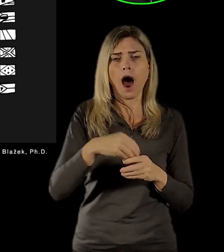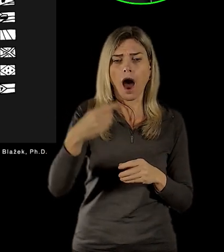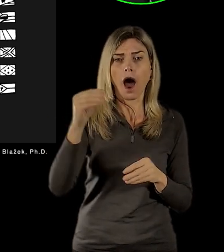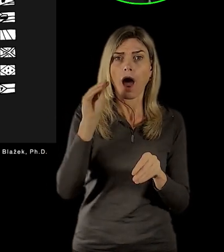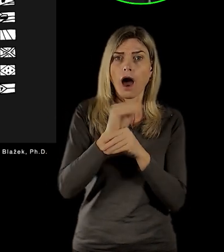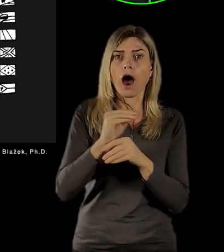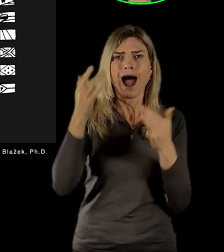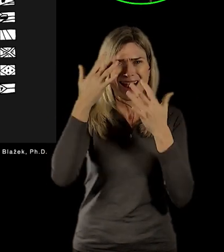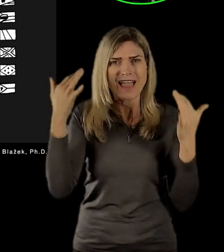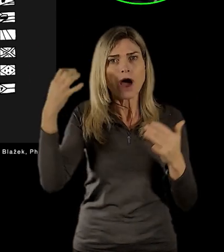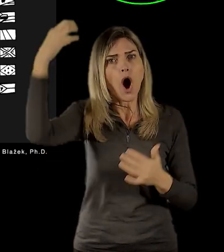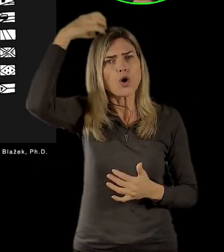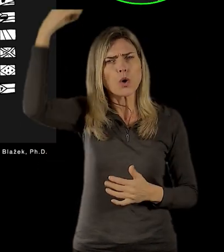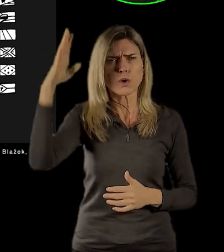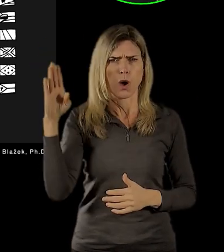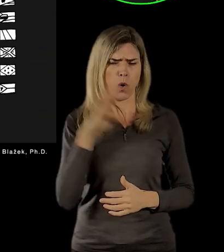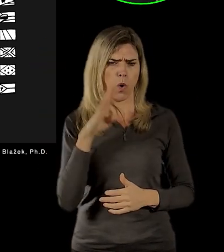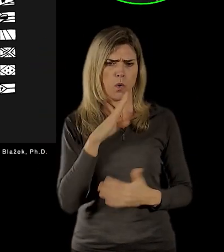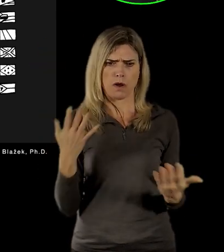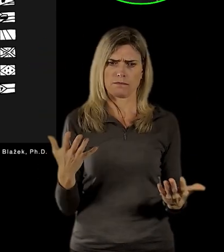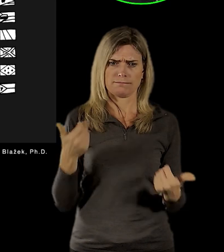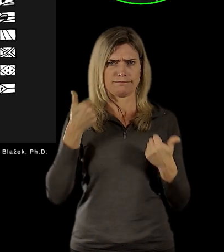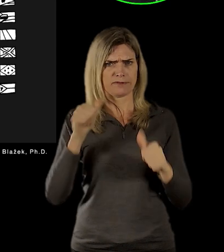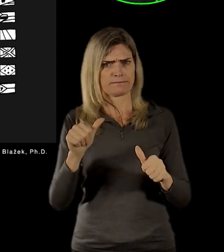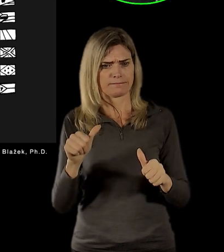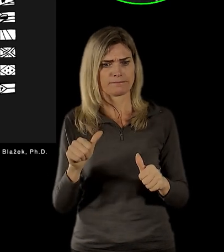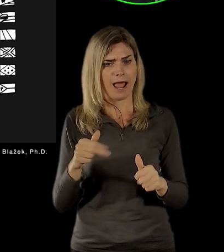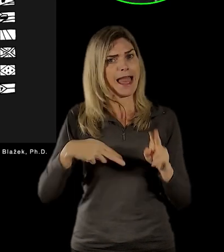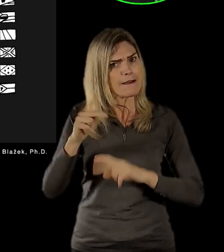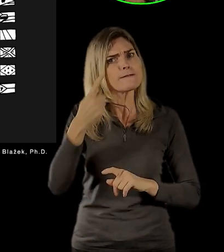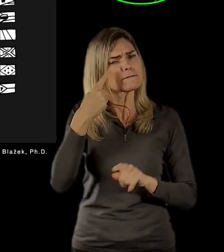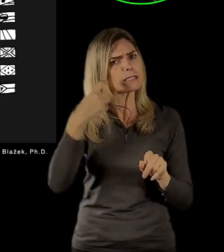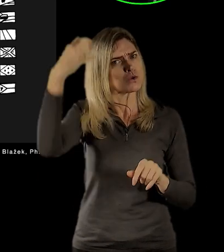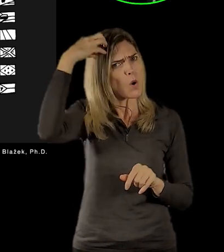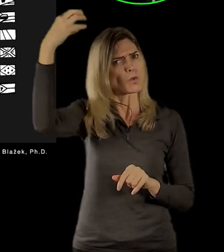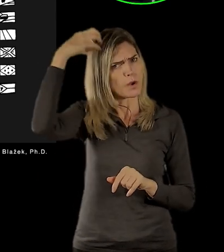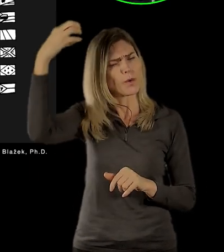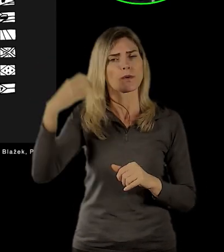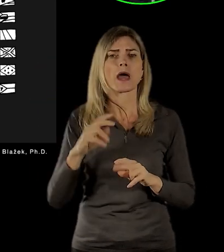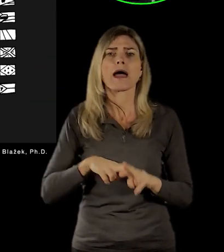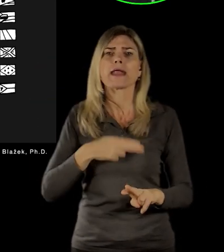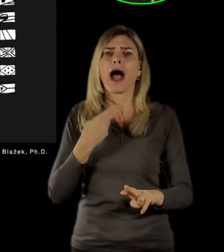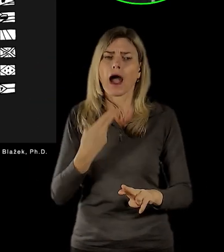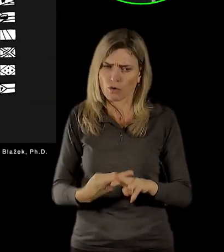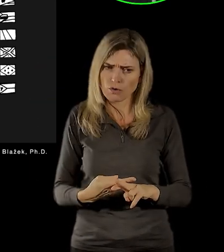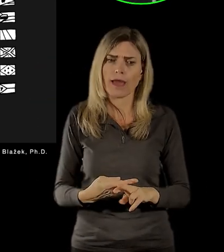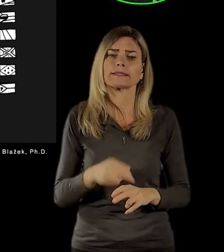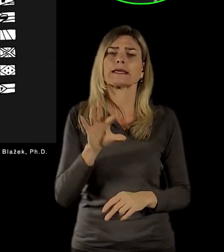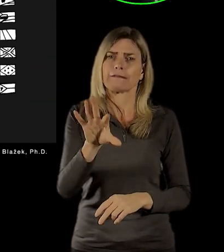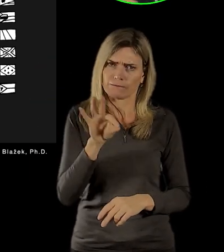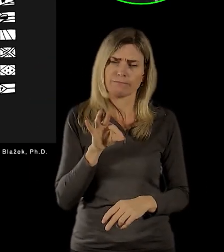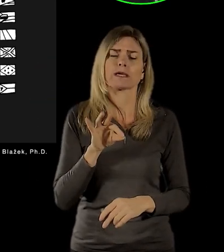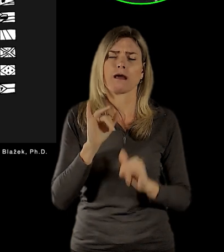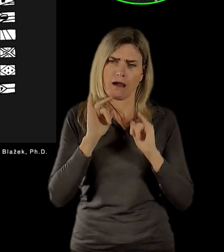na tom Lvovi, ale nicméně stejně nakonec byla vybrána koruna jako téma